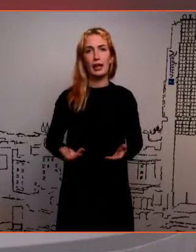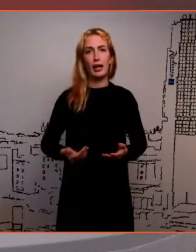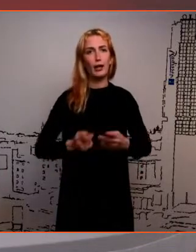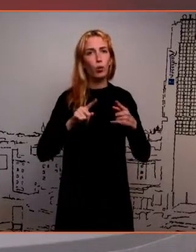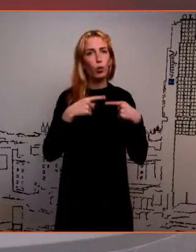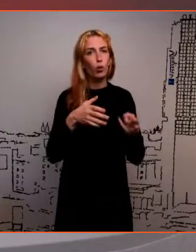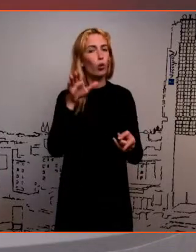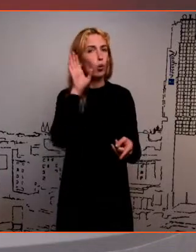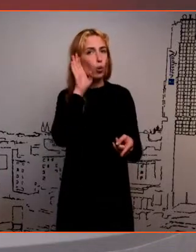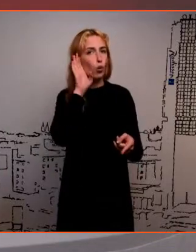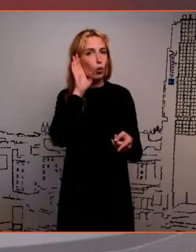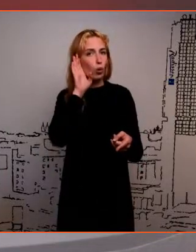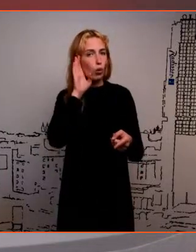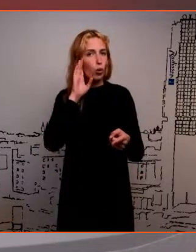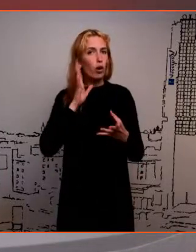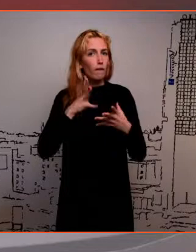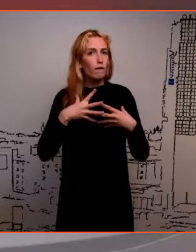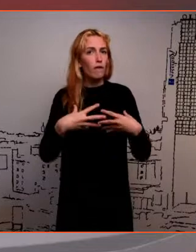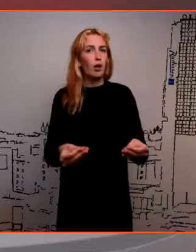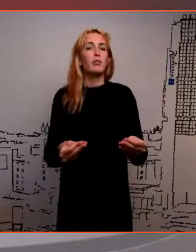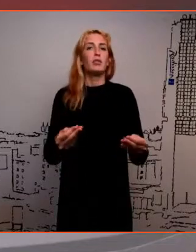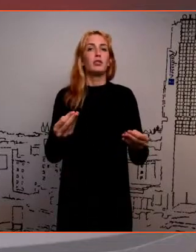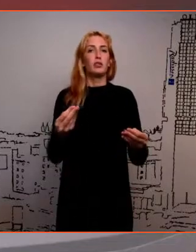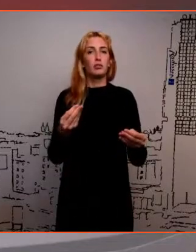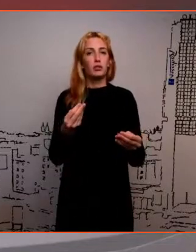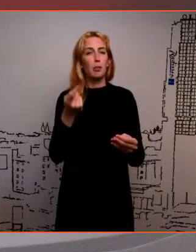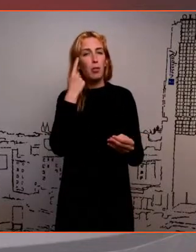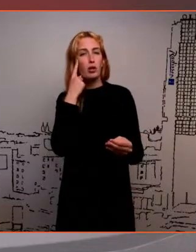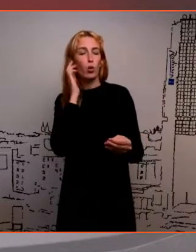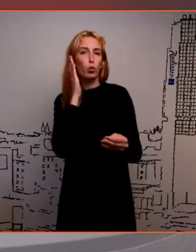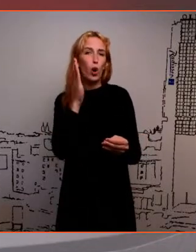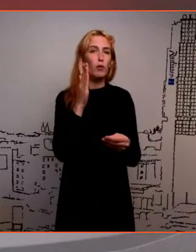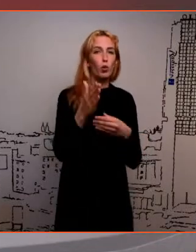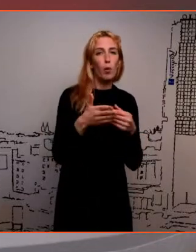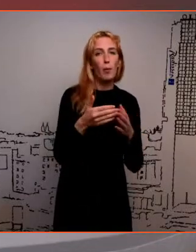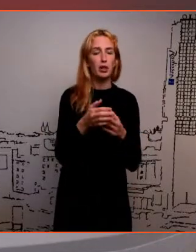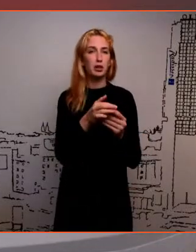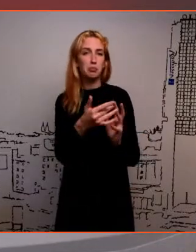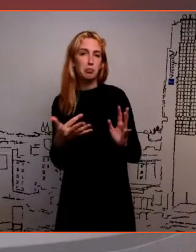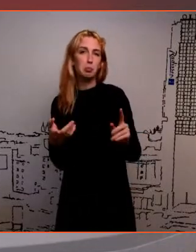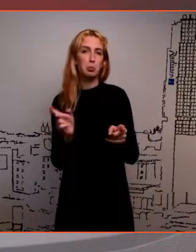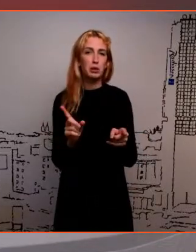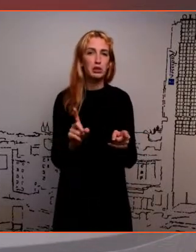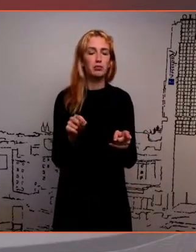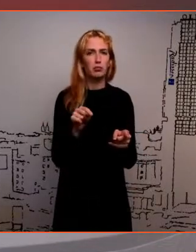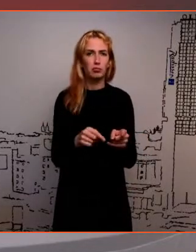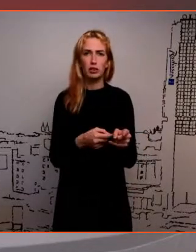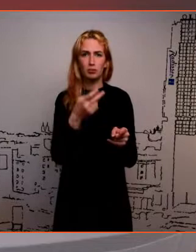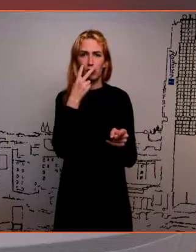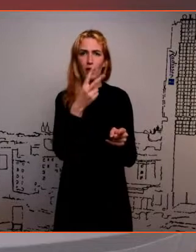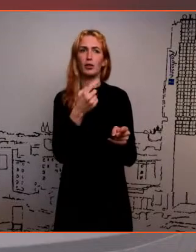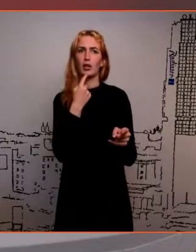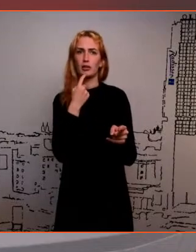ja mõtted tulevikud õhe kõrjääriteemal ja siis, ütleme seal teki, et tehtud mustrid nõustaja vaatest,